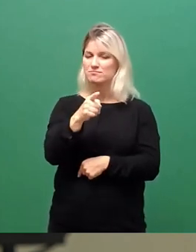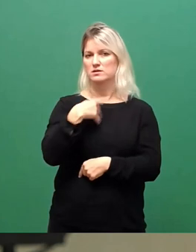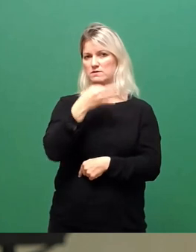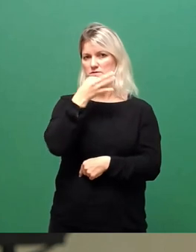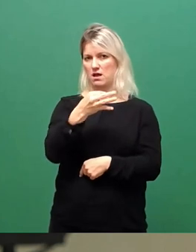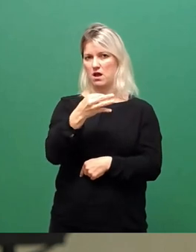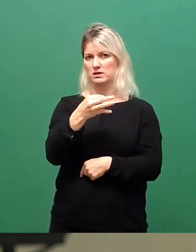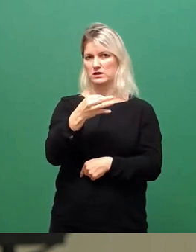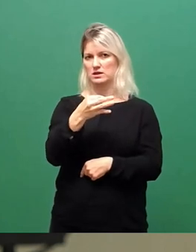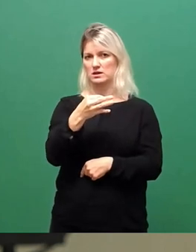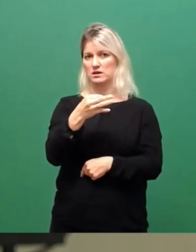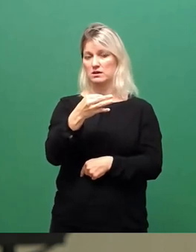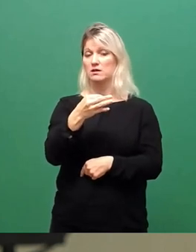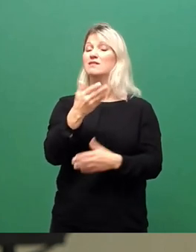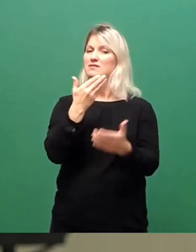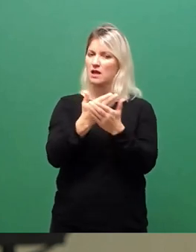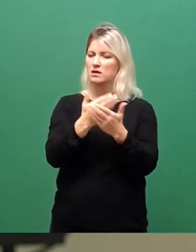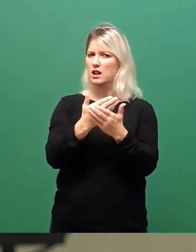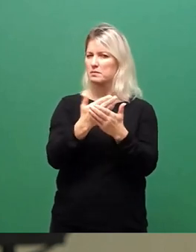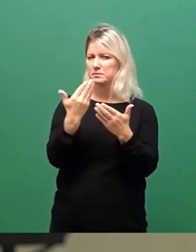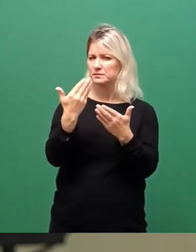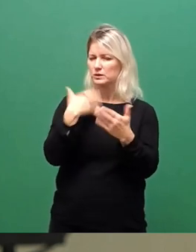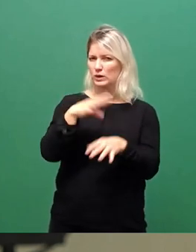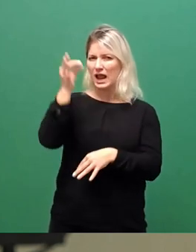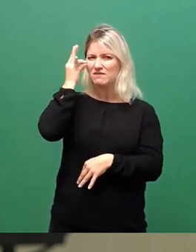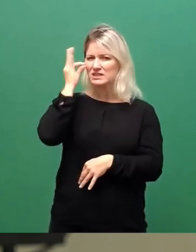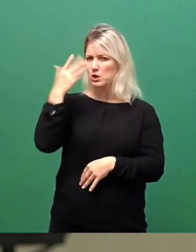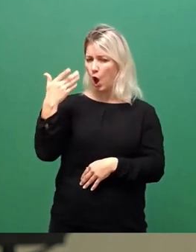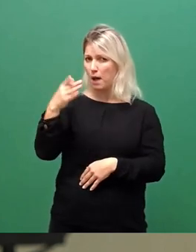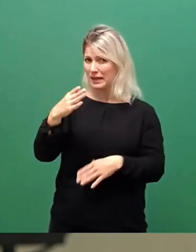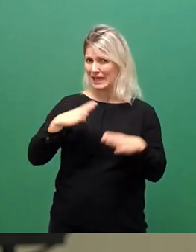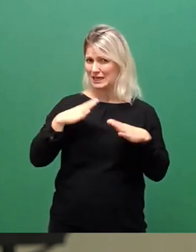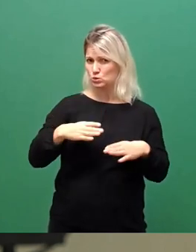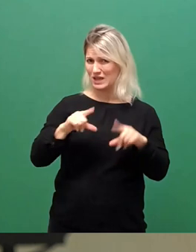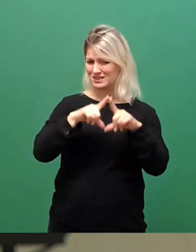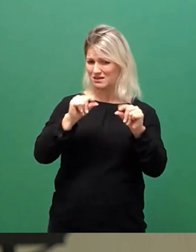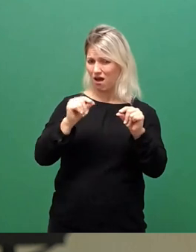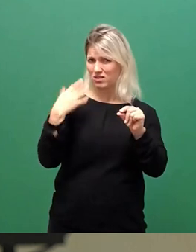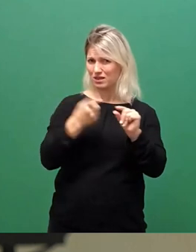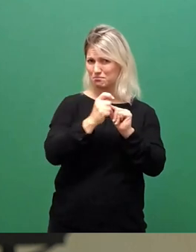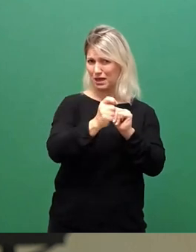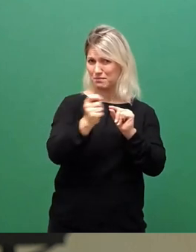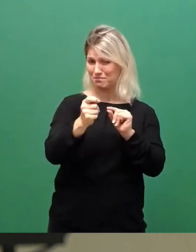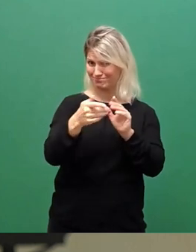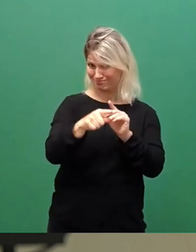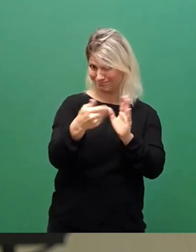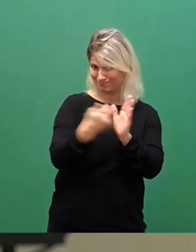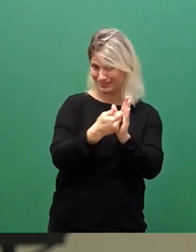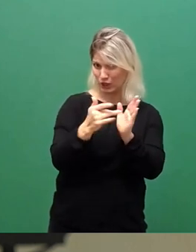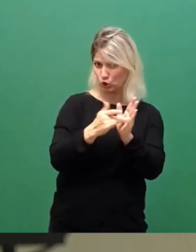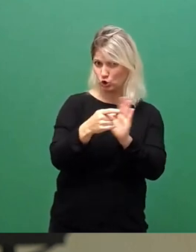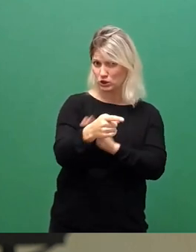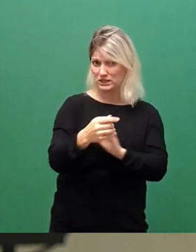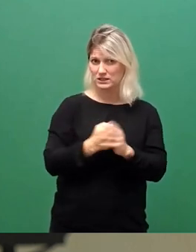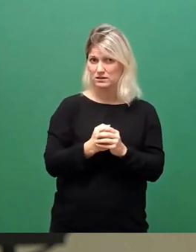Und da ist die Frage, ist eventuell diese Gesundheitskarte, die ausgegeben wurde, der Ursprungsbringer. Und deswegen haben wir uns